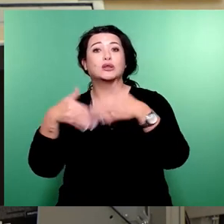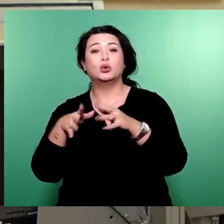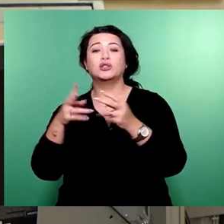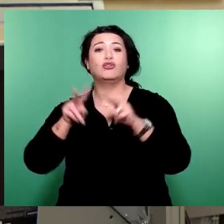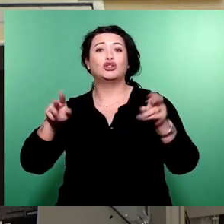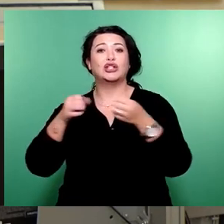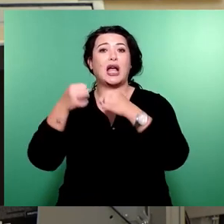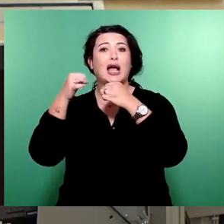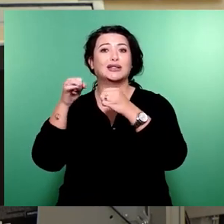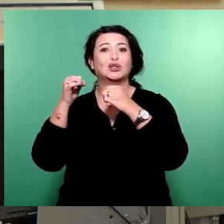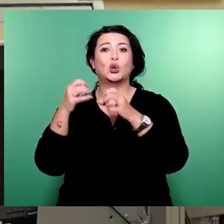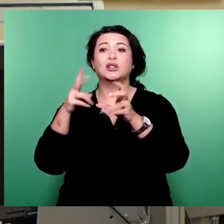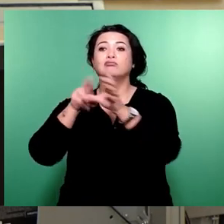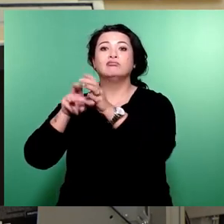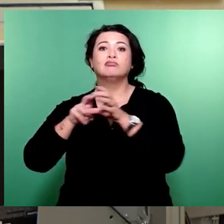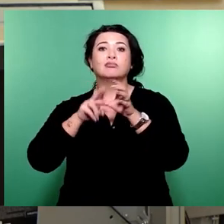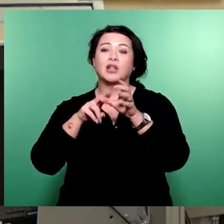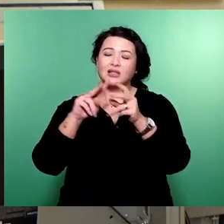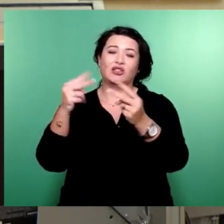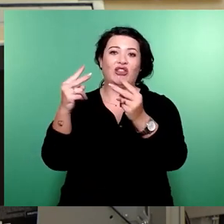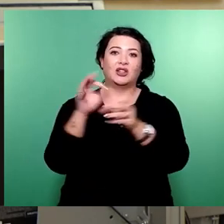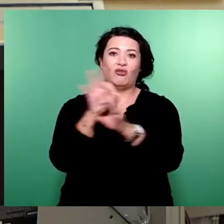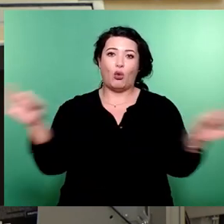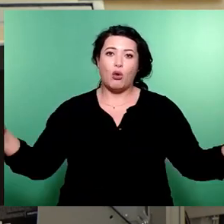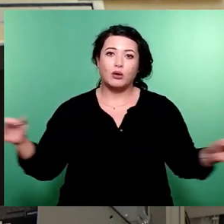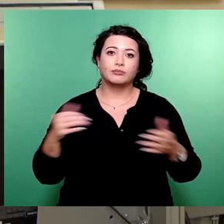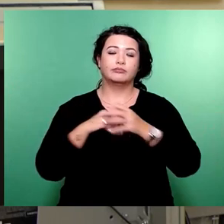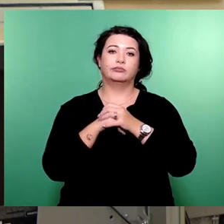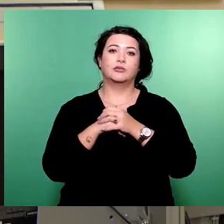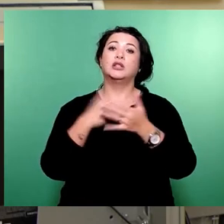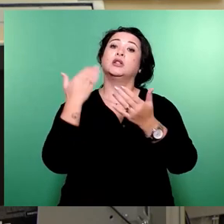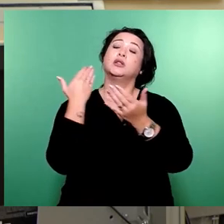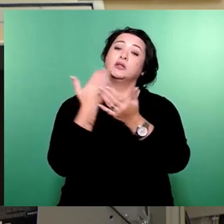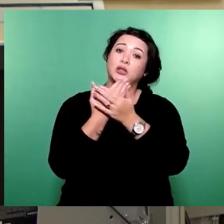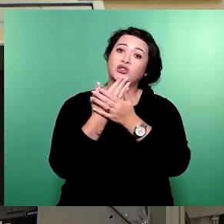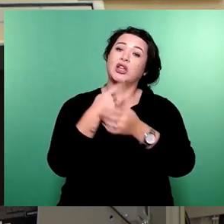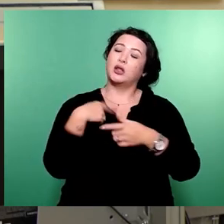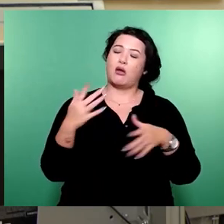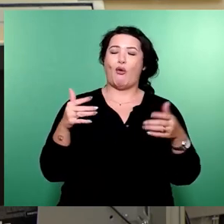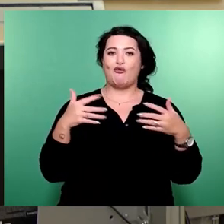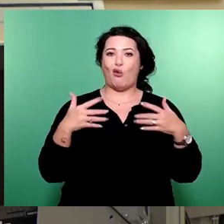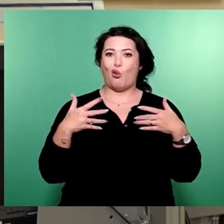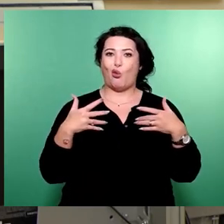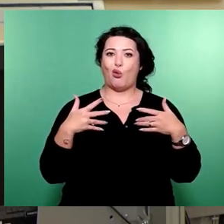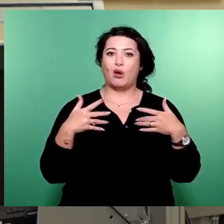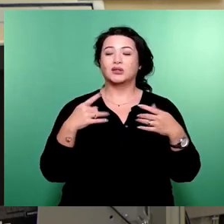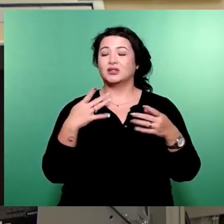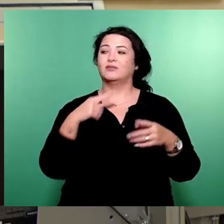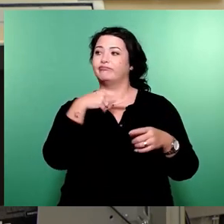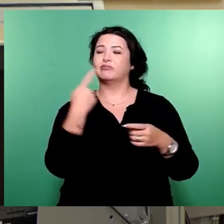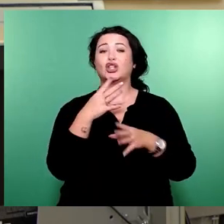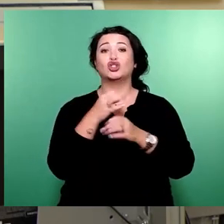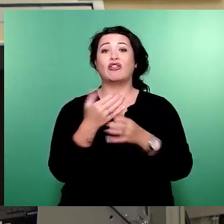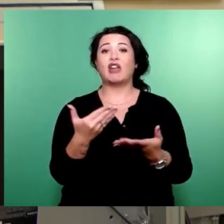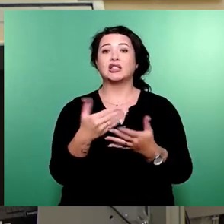Begegnungsstätte um die Ecke ein wichtiger Anker. Daher bin ich tatsächlich wirklich froh, dass es gelungen ist, den Erhalt dieser